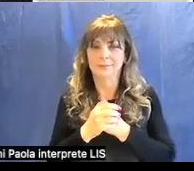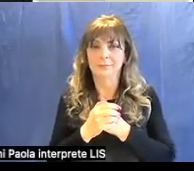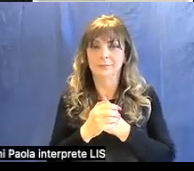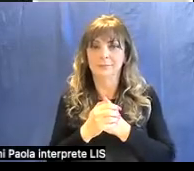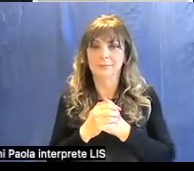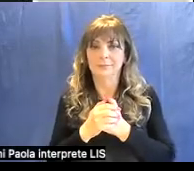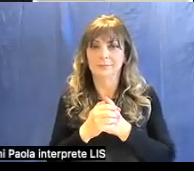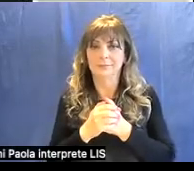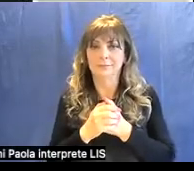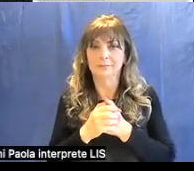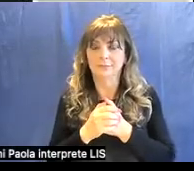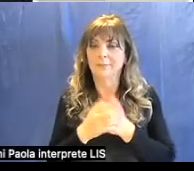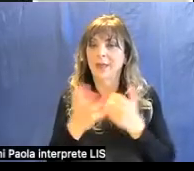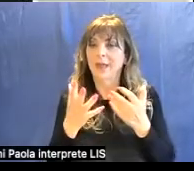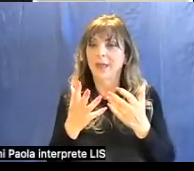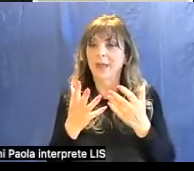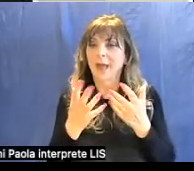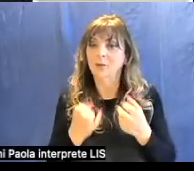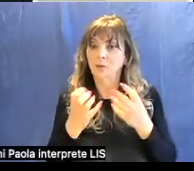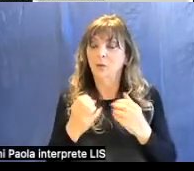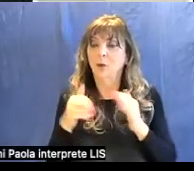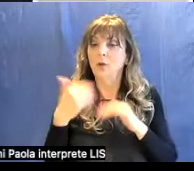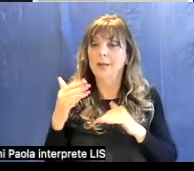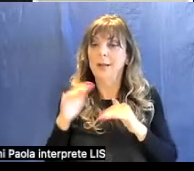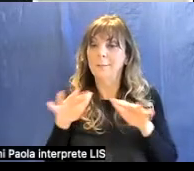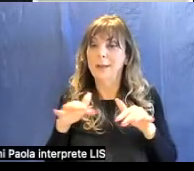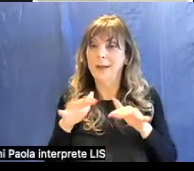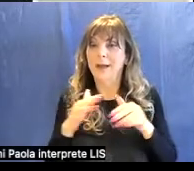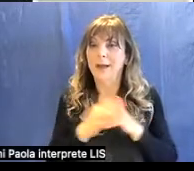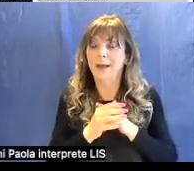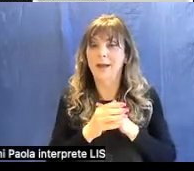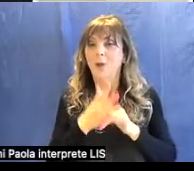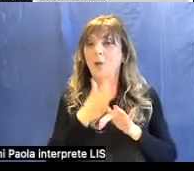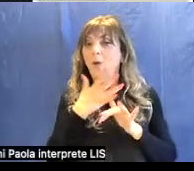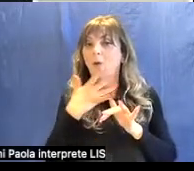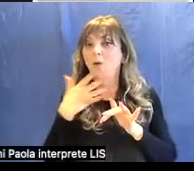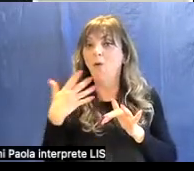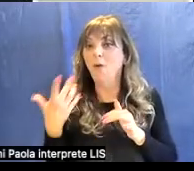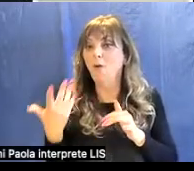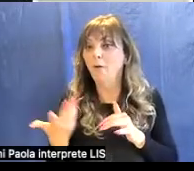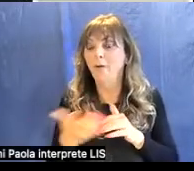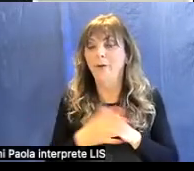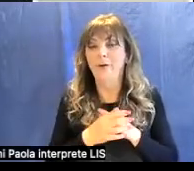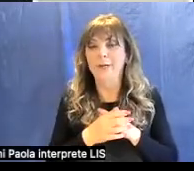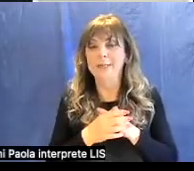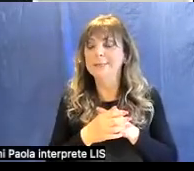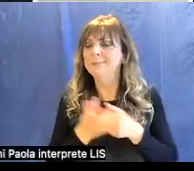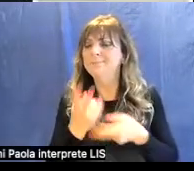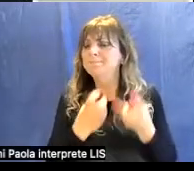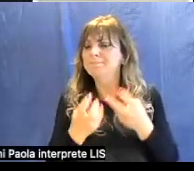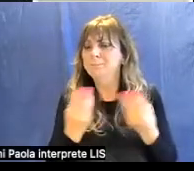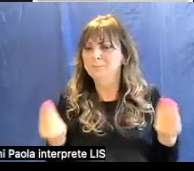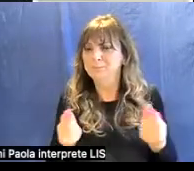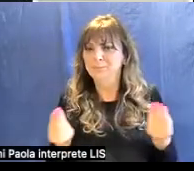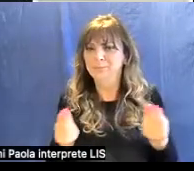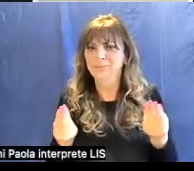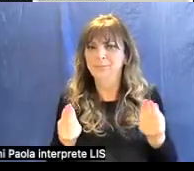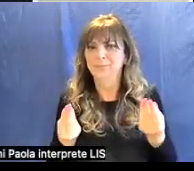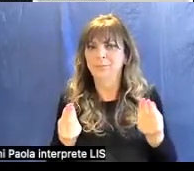l'azzurro oltremare era il colore che veniva ricavato dalla